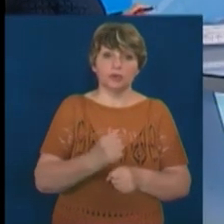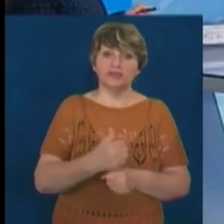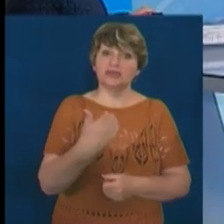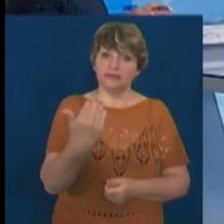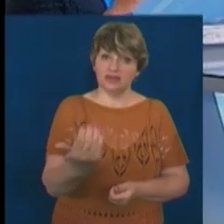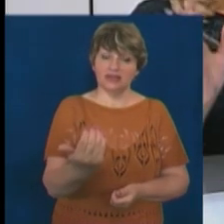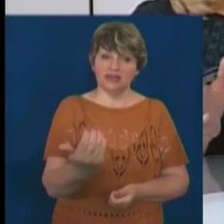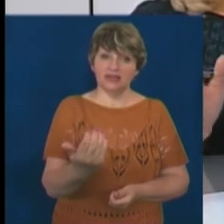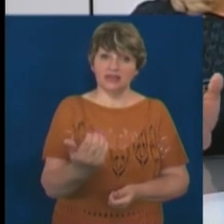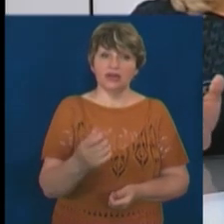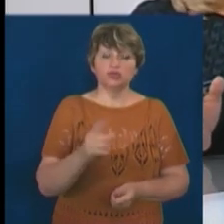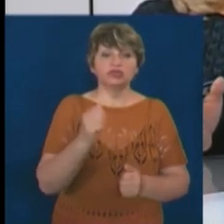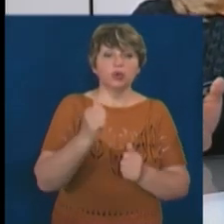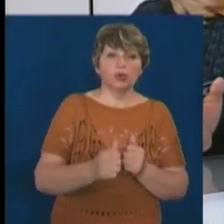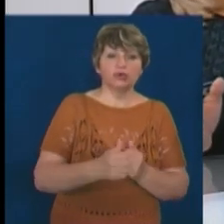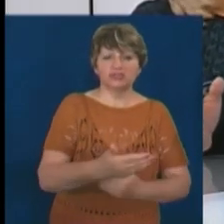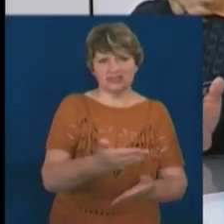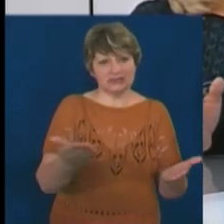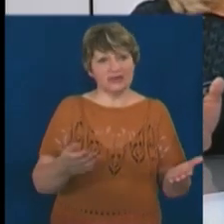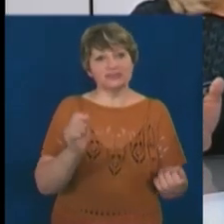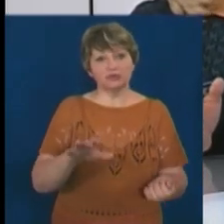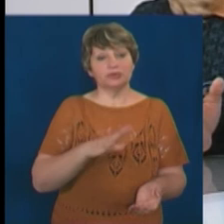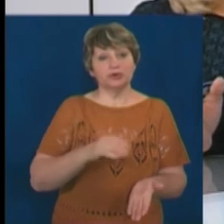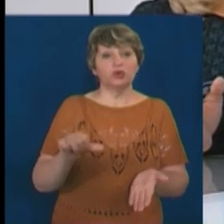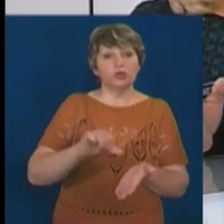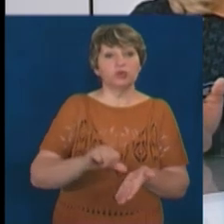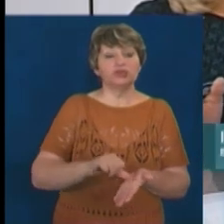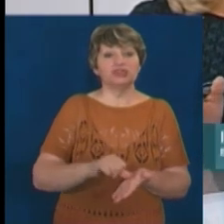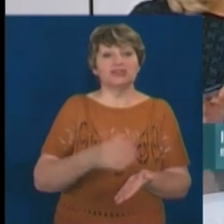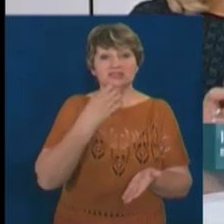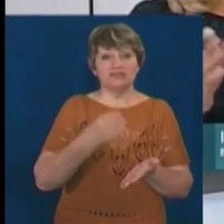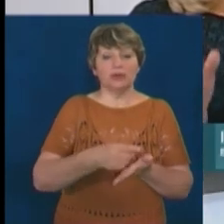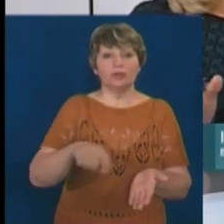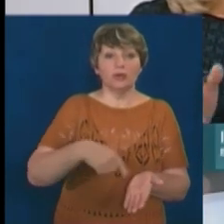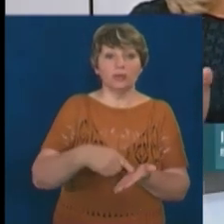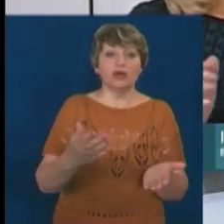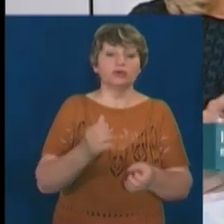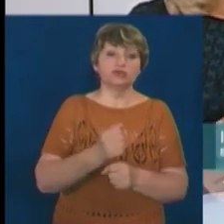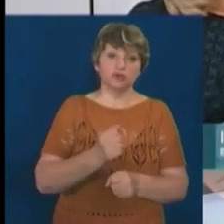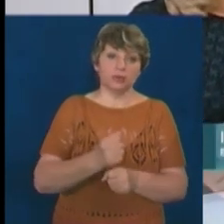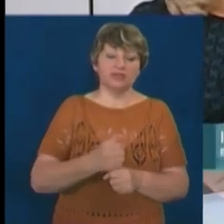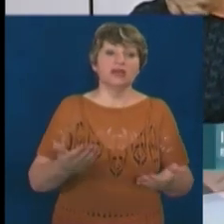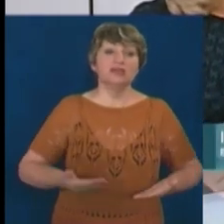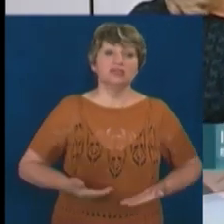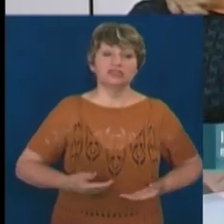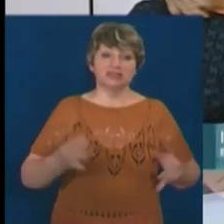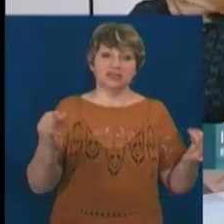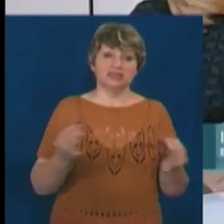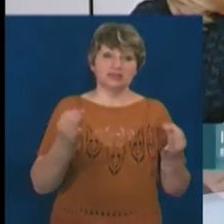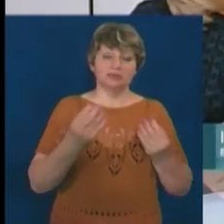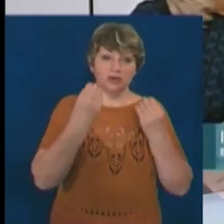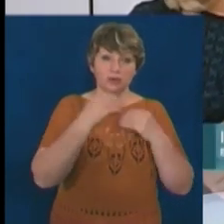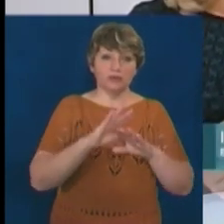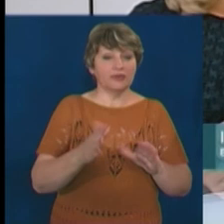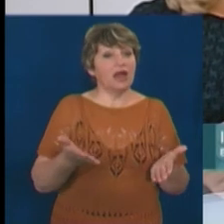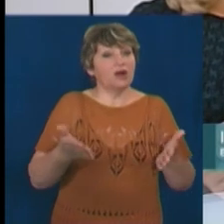увагу наших телеглядачів, що кожен з вас може стати учасником громадського руху у своєму місці, яке зробить його кращим, а життя у ньому цікавішим. Тож не